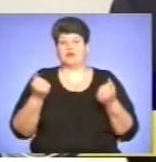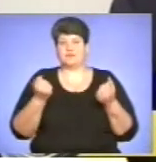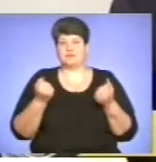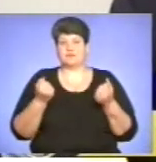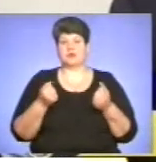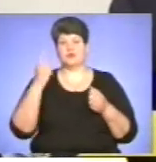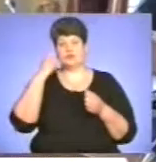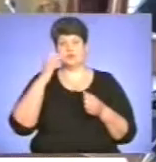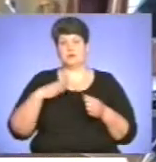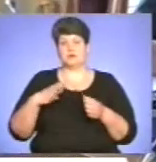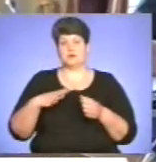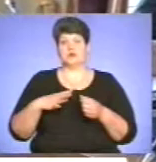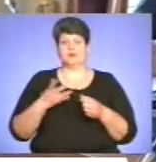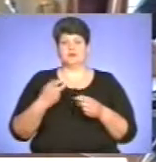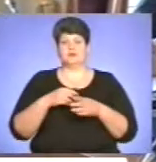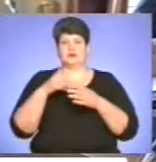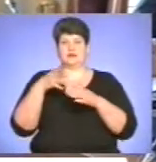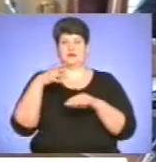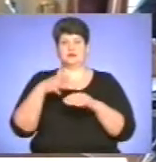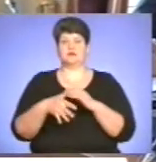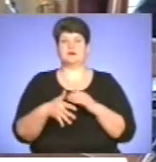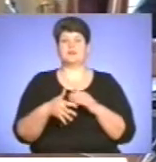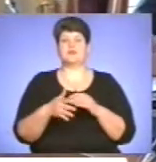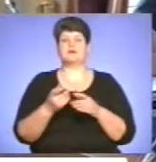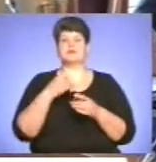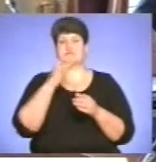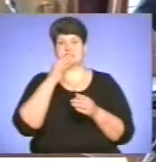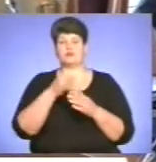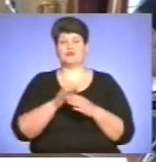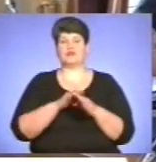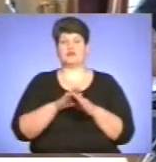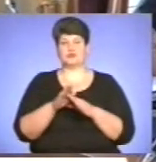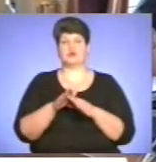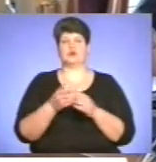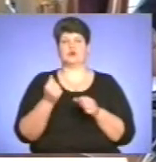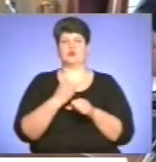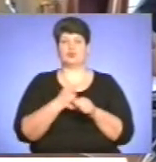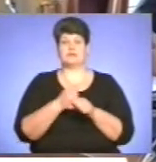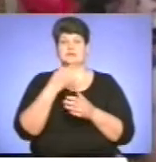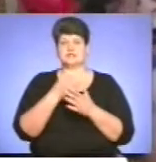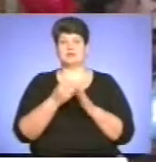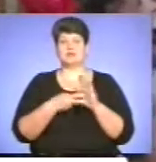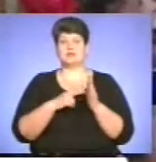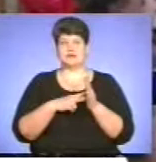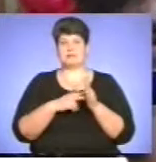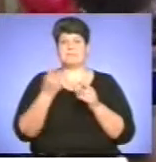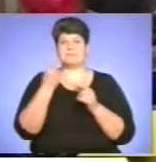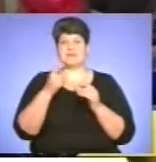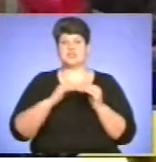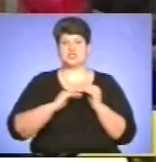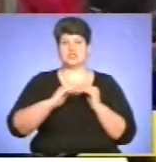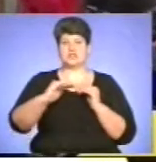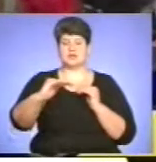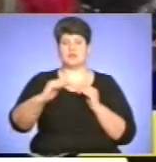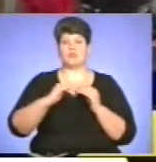звернення дойдуть. Сергій Надал прозвітував про виконані роботи та поділився планами на наступній. Перший шар асфальтного покриття уже